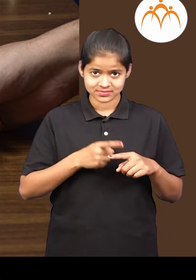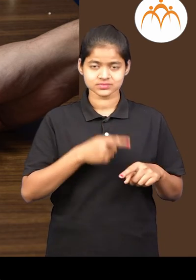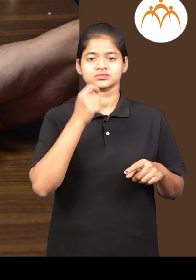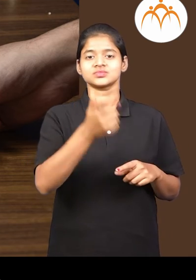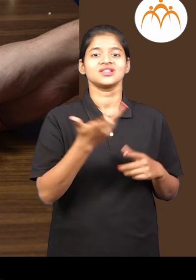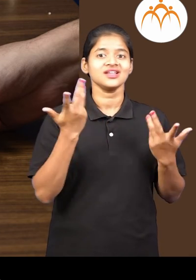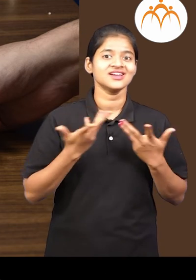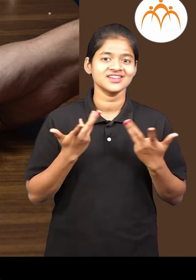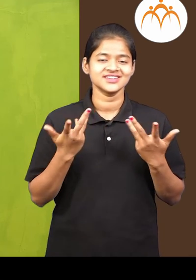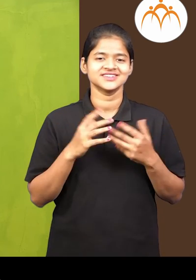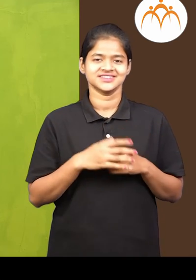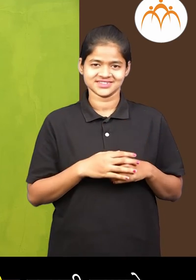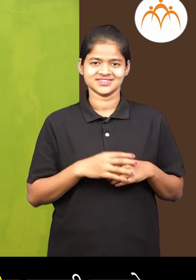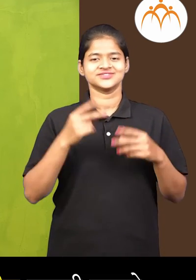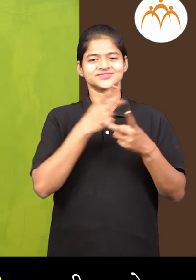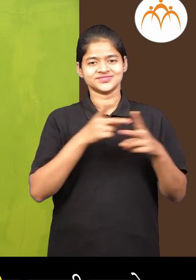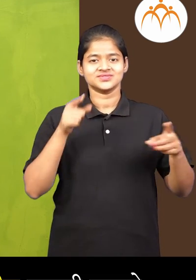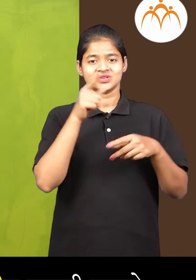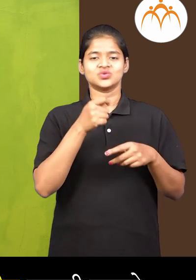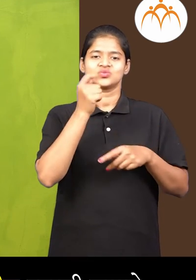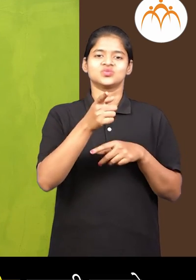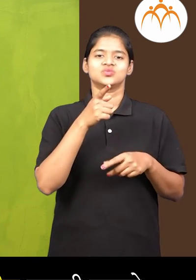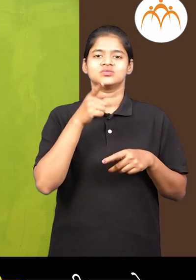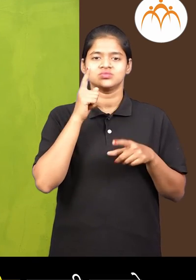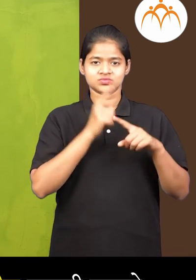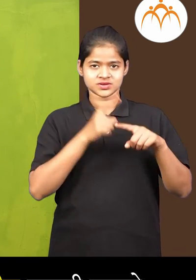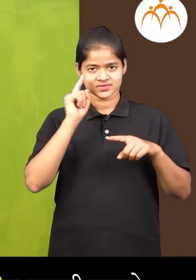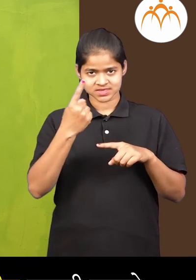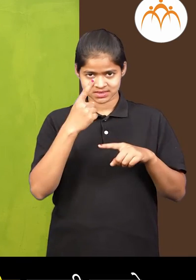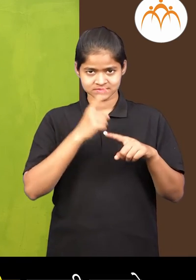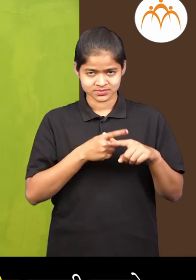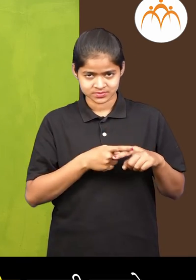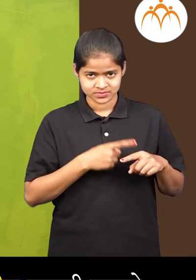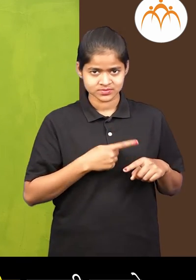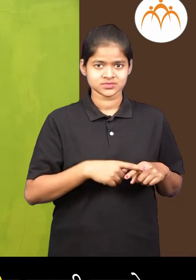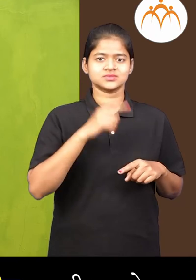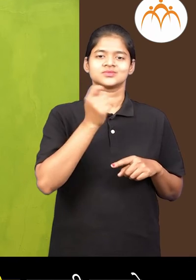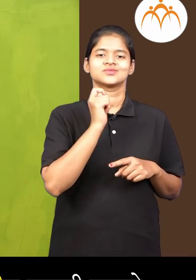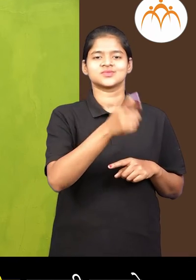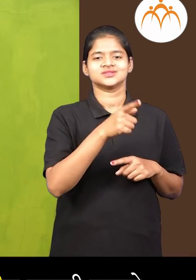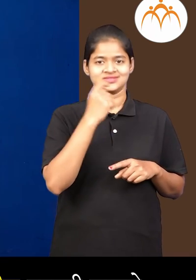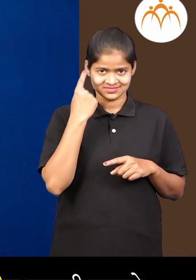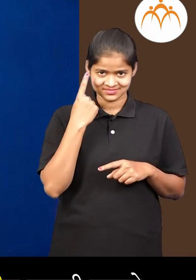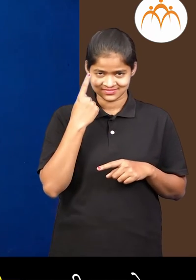हे ठरवावा लगता आपल्याला प्रत्य गोष्टी साथी द्याईचे पैसे त्याची आधी बेरीज करावी लगते